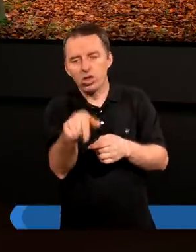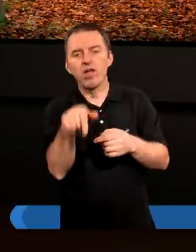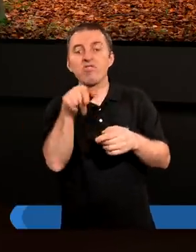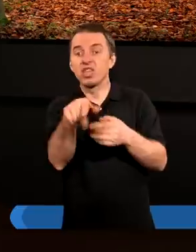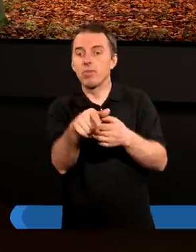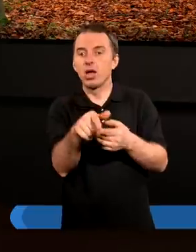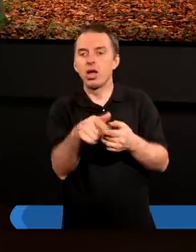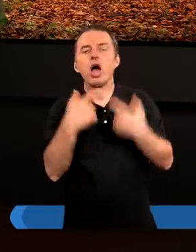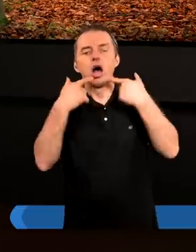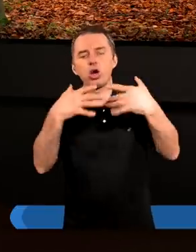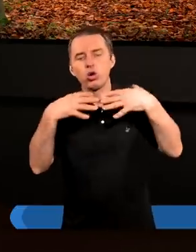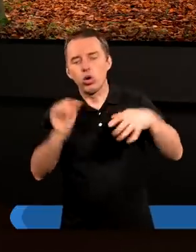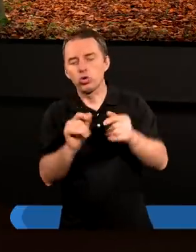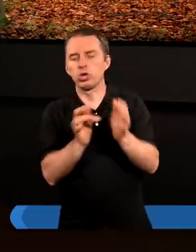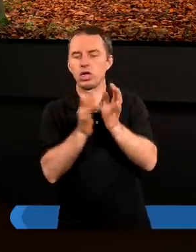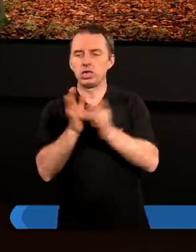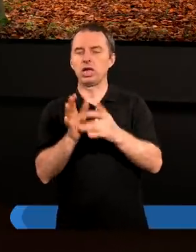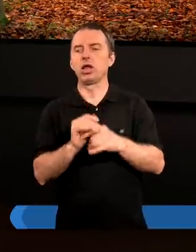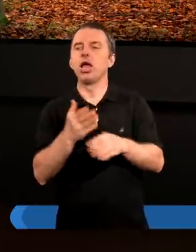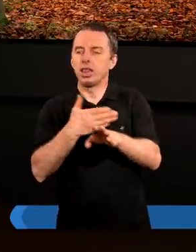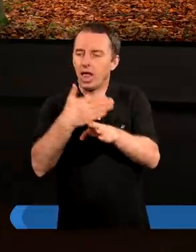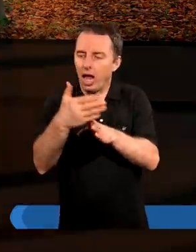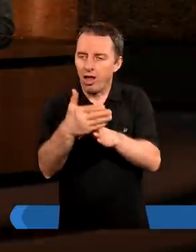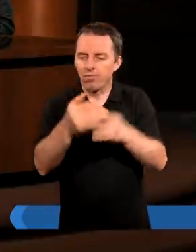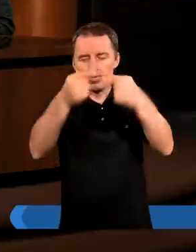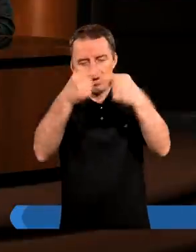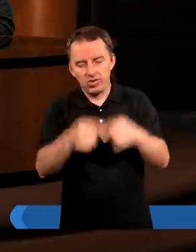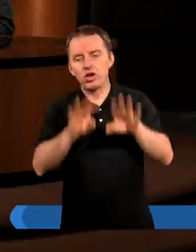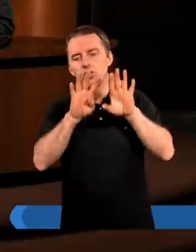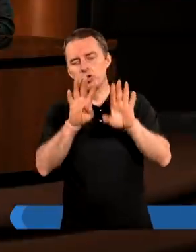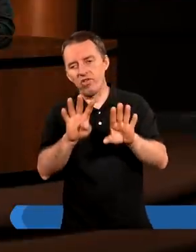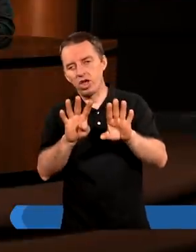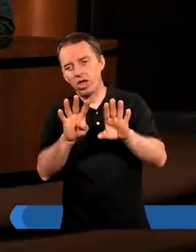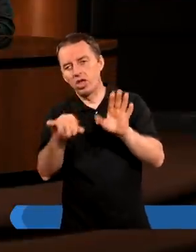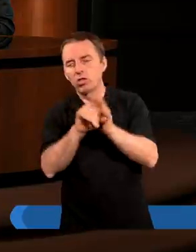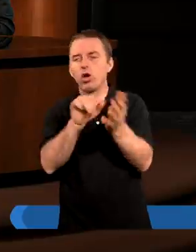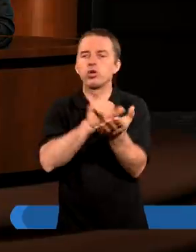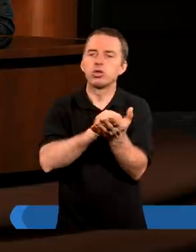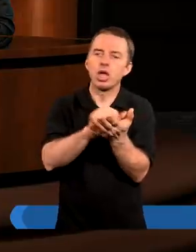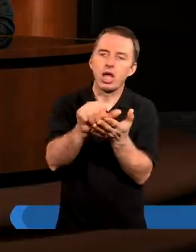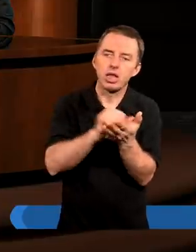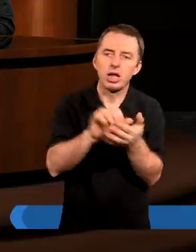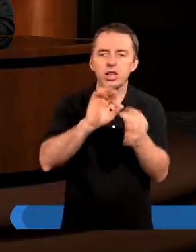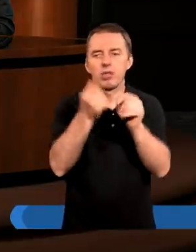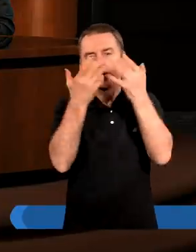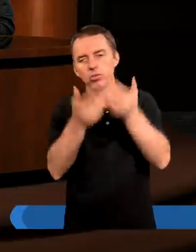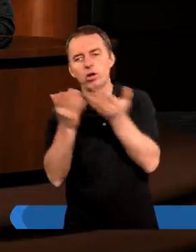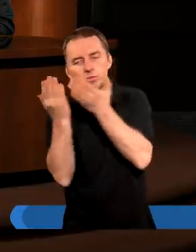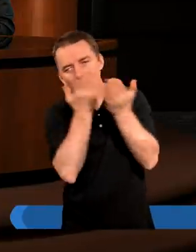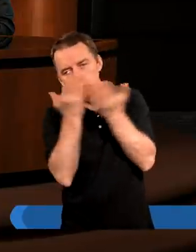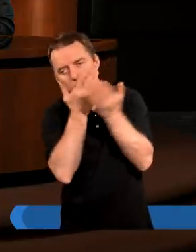w tym rozkoszuje. Ale dalej, wiersz dziewiąty do jedenastego, gdybyśmy